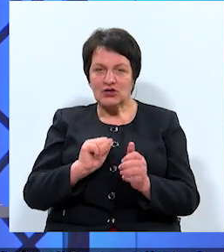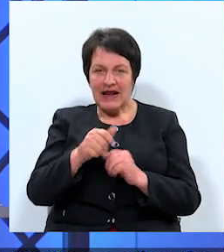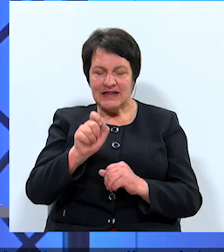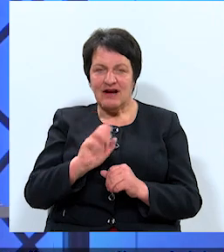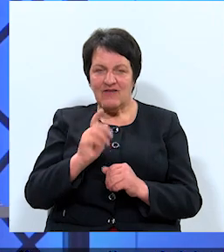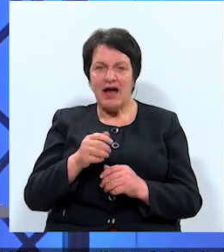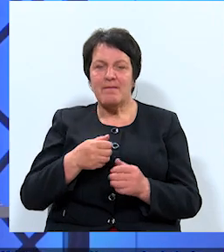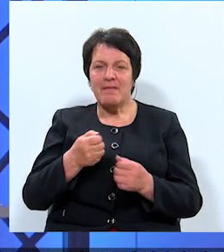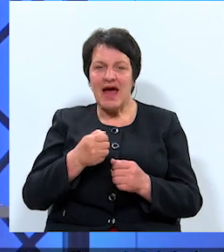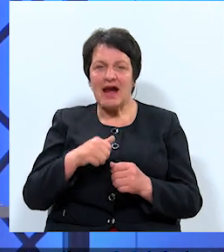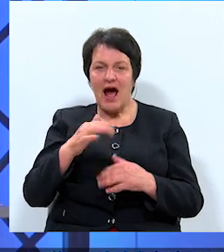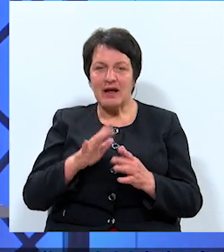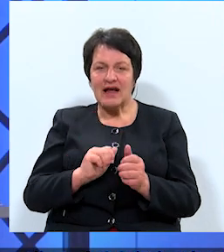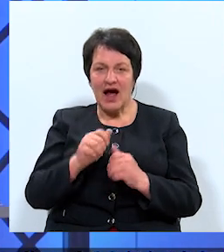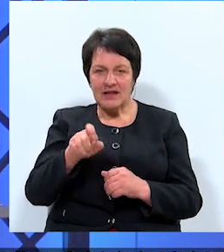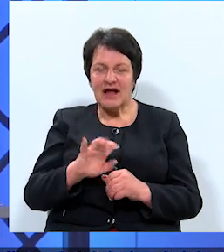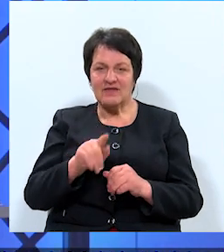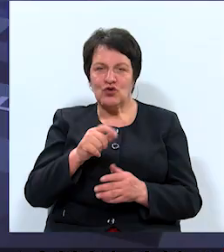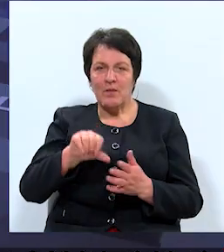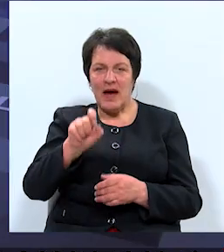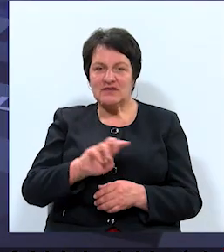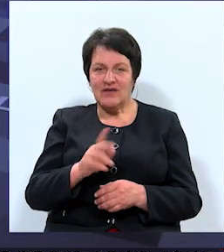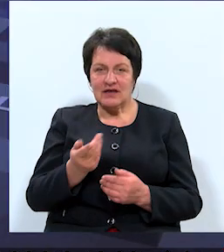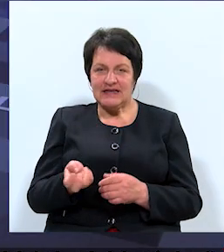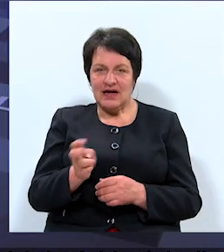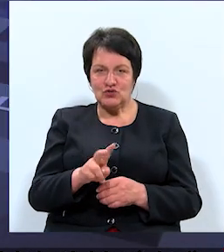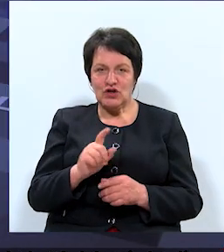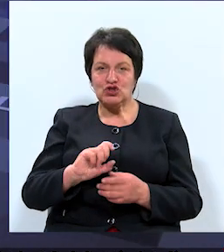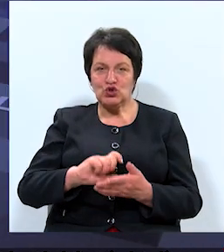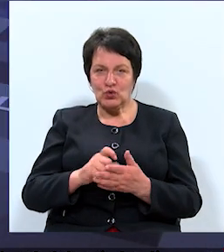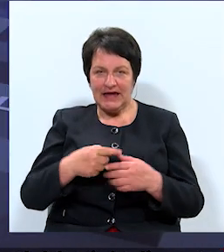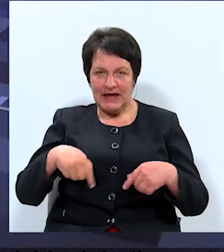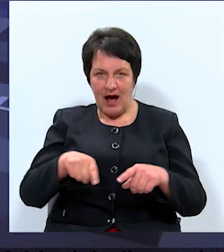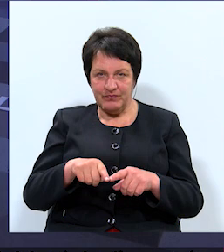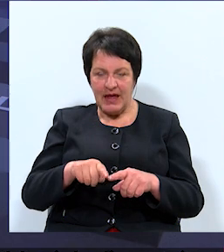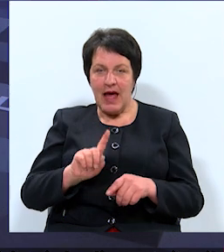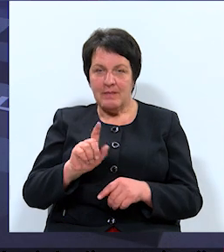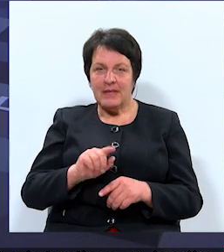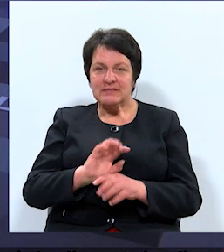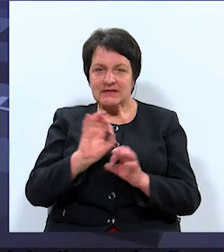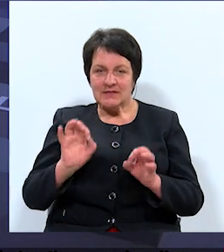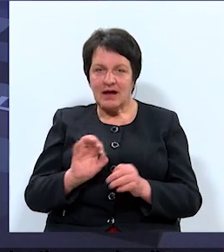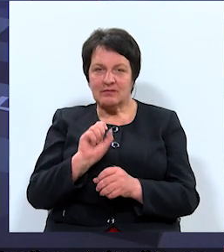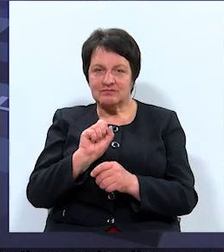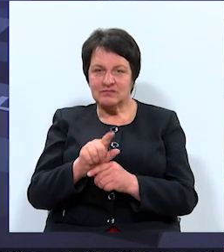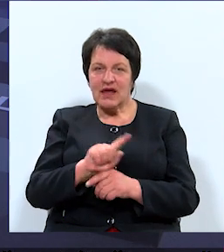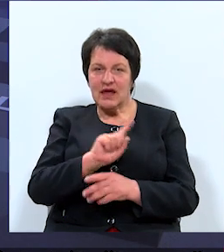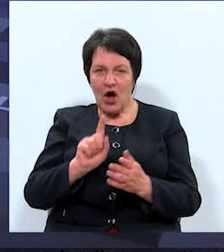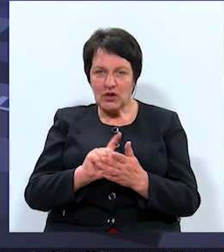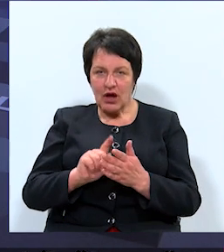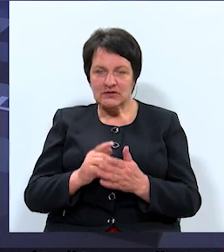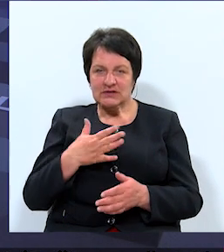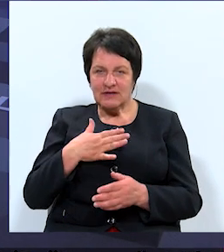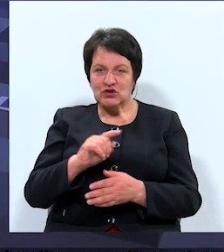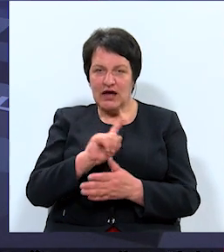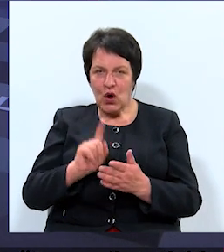pārstāvi, kuri šovakar ieradušies studijā. Pirms ķeramies pie jautājuma konkurentam, pirms politiķi uzdod savus